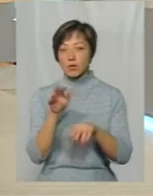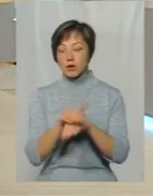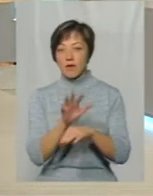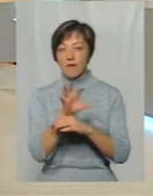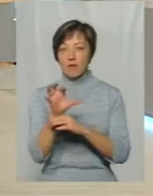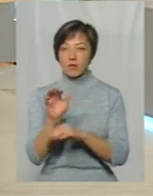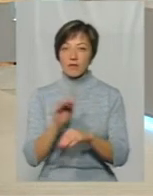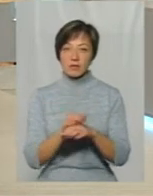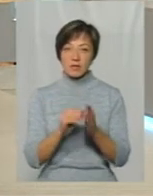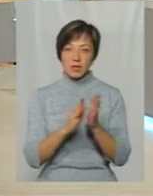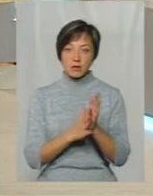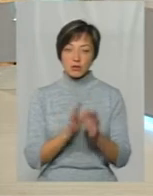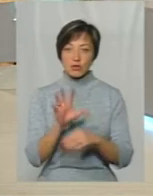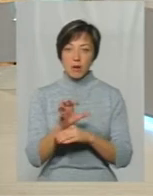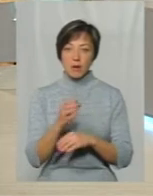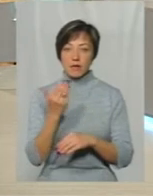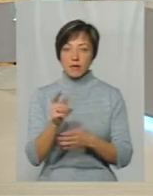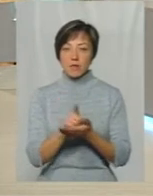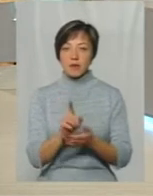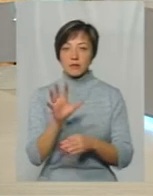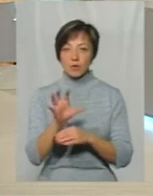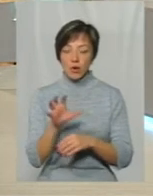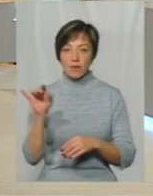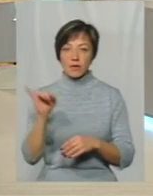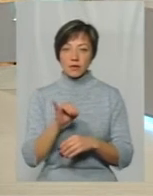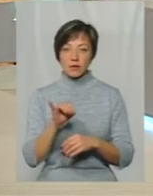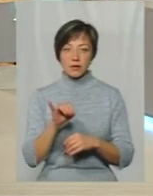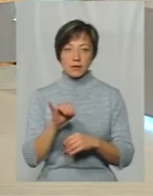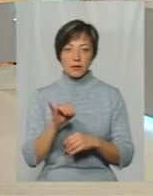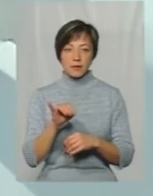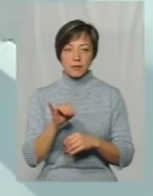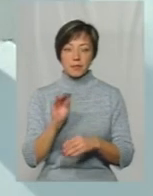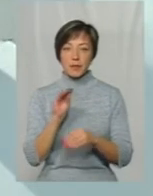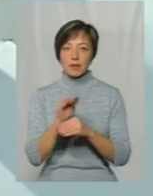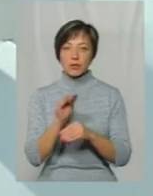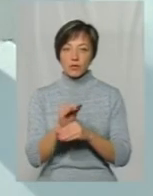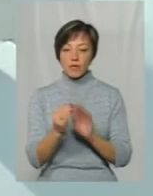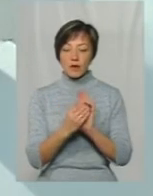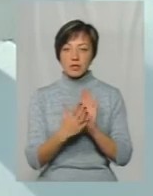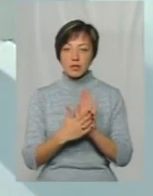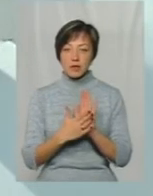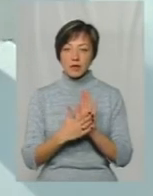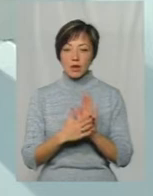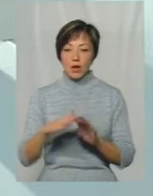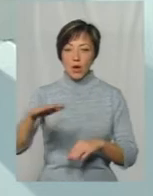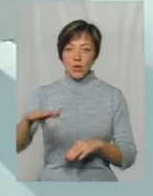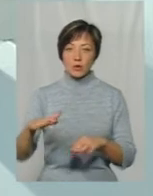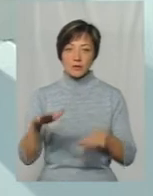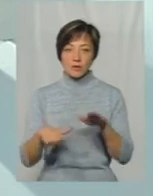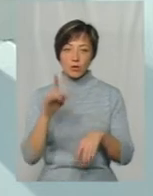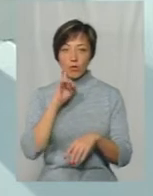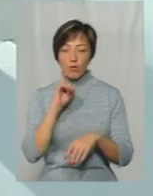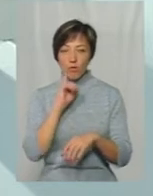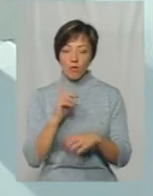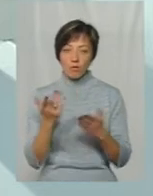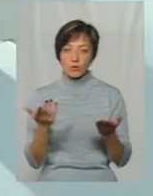фотофіксація собаки Ви маєте її сфотографувати Додатково там вказати рост вес Ну, це умовно,